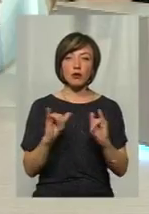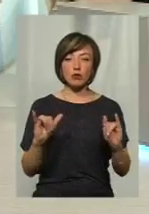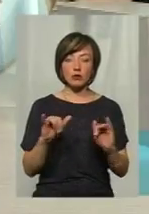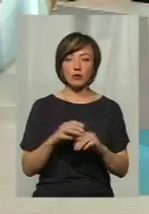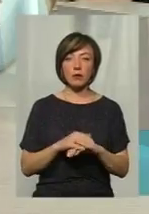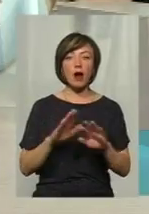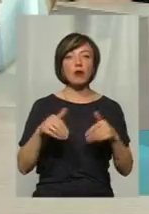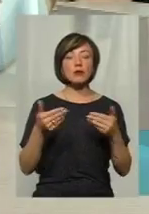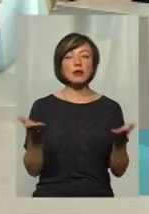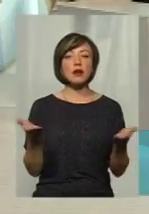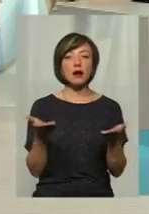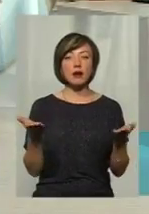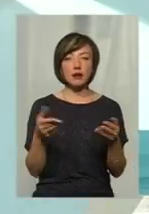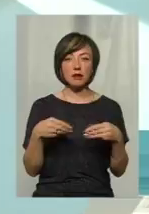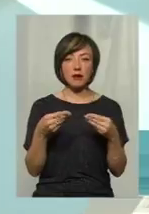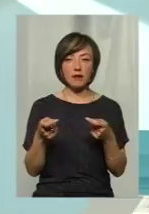рекомендації давав департамент?